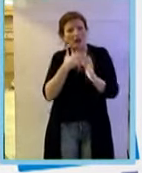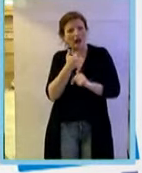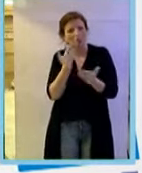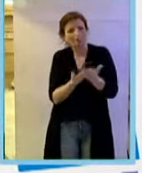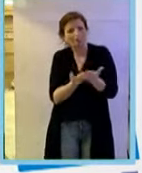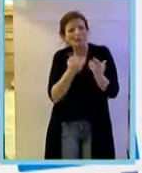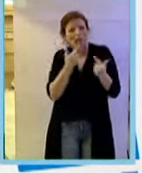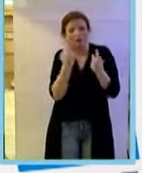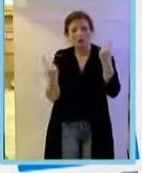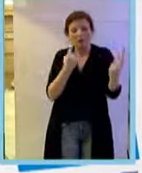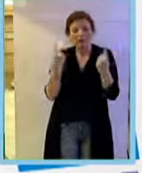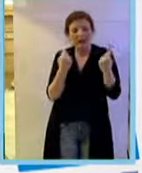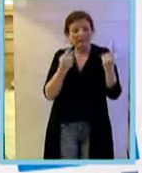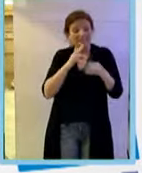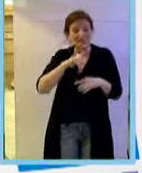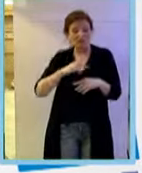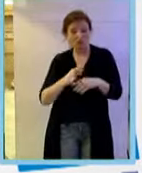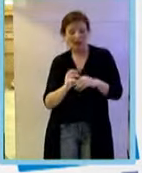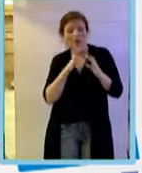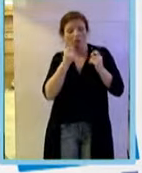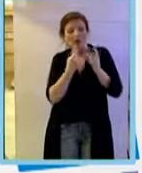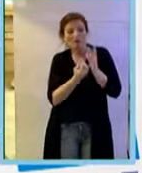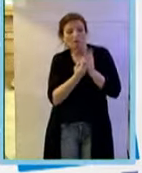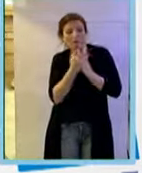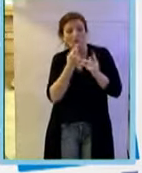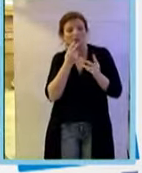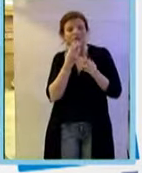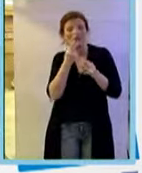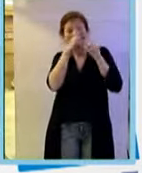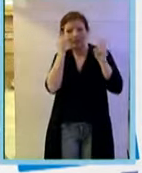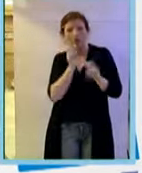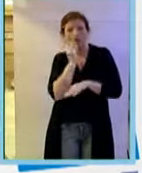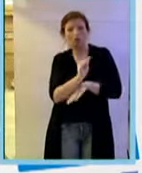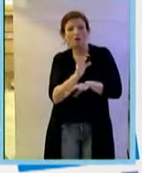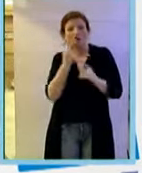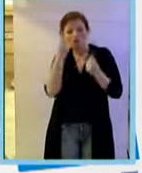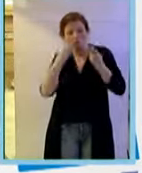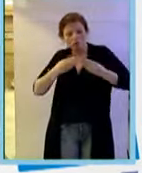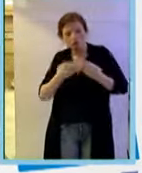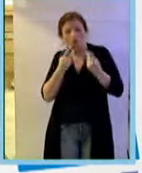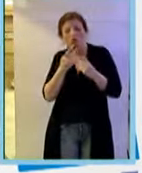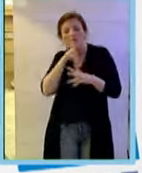stesso può essere un fattore neurotrofico, c'è uno studio che implica il VEGF nella